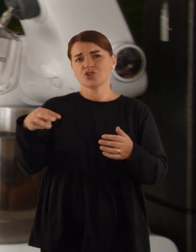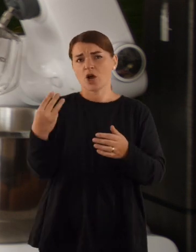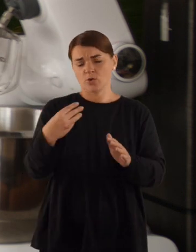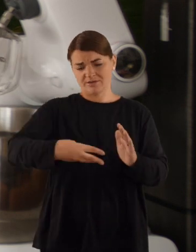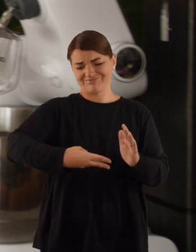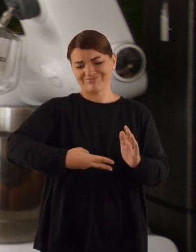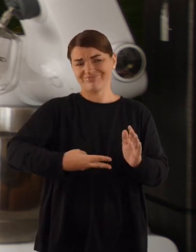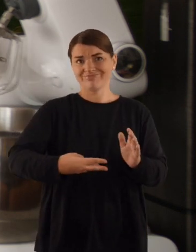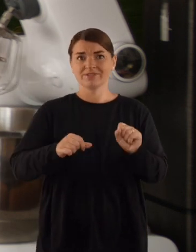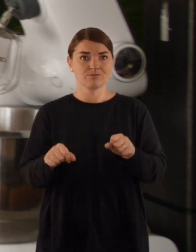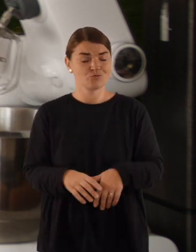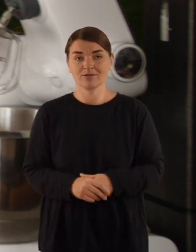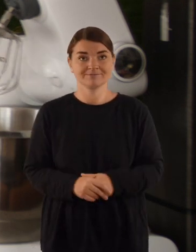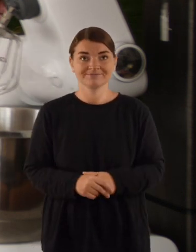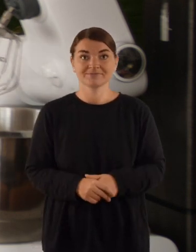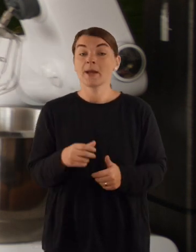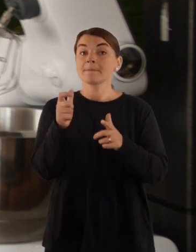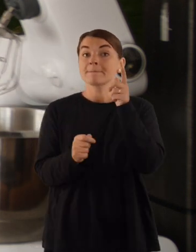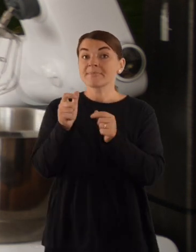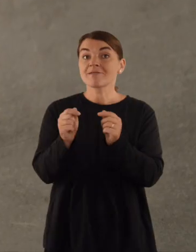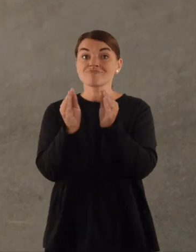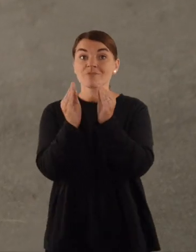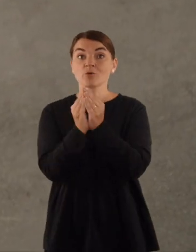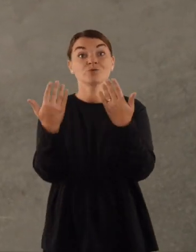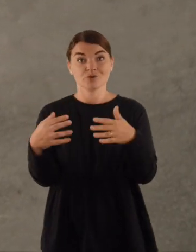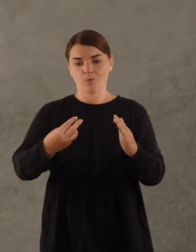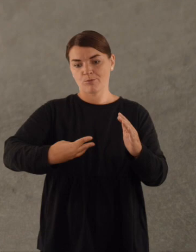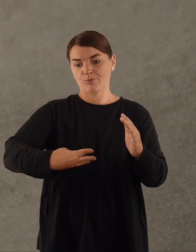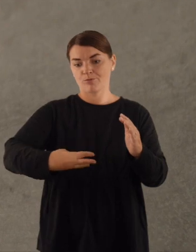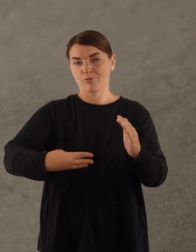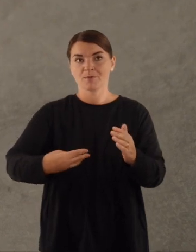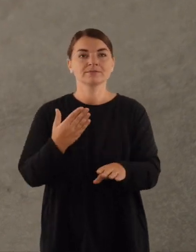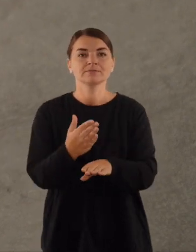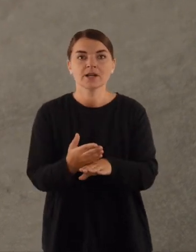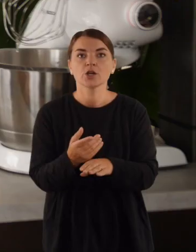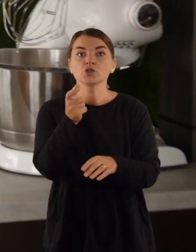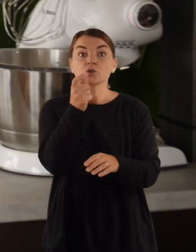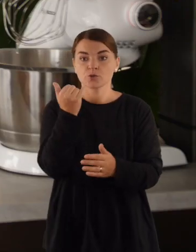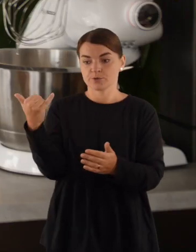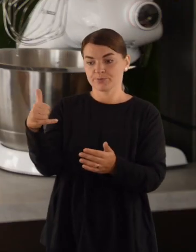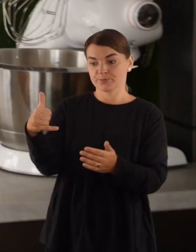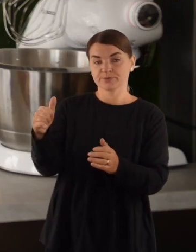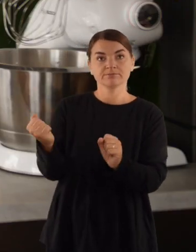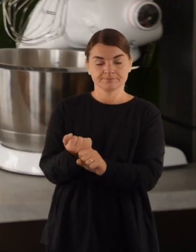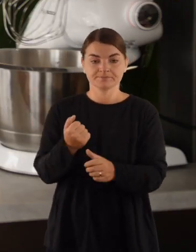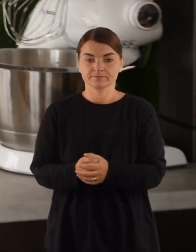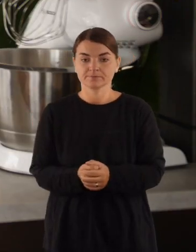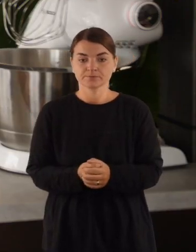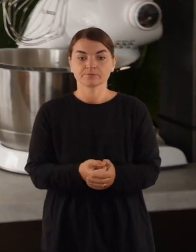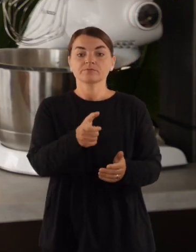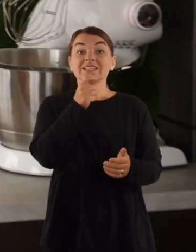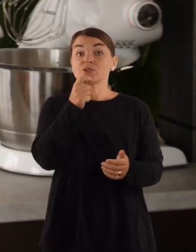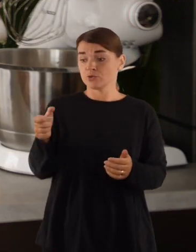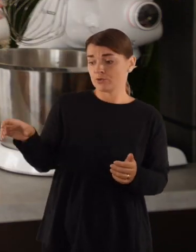Virtuvėje nėra padėties, be išeities. Pienas ir kiaušiniai jau plakiklyje dabar sukraus eilėje. Aš dalį cukrausų naudoju